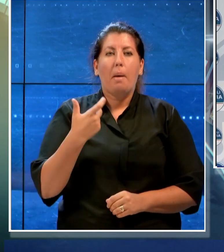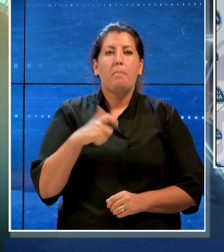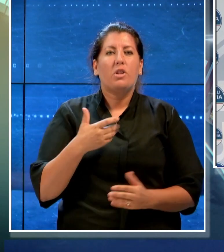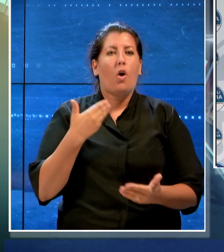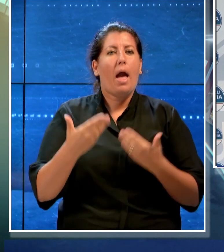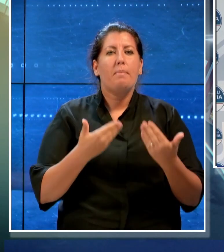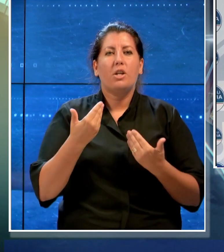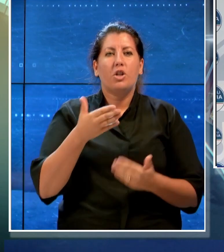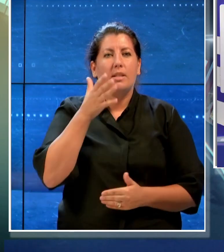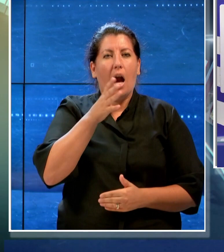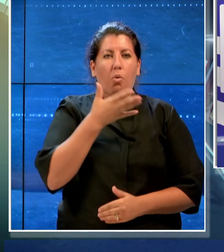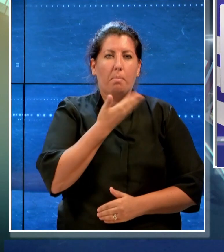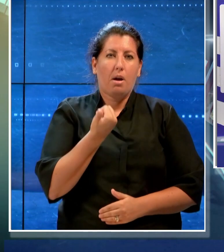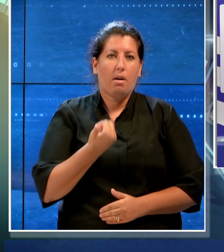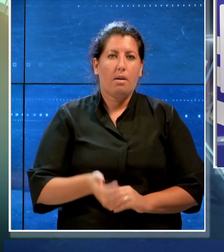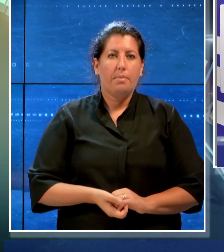'emergenza idrica.